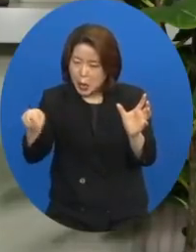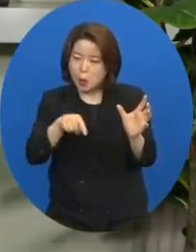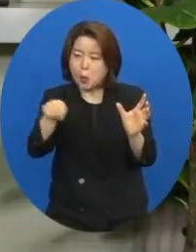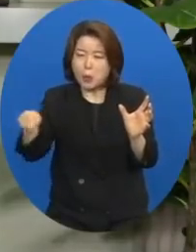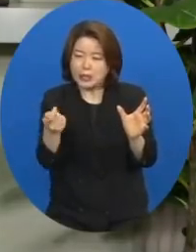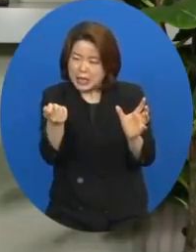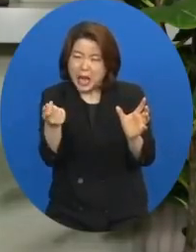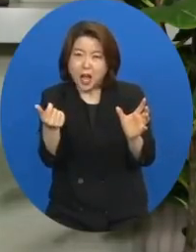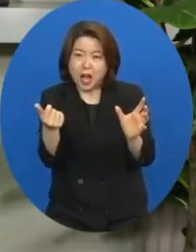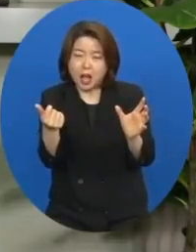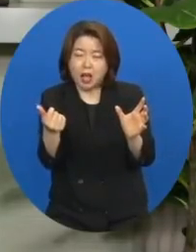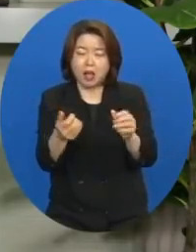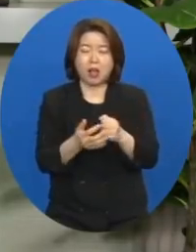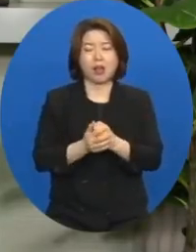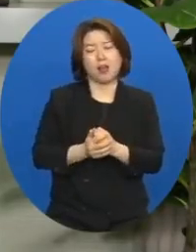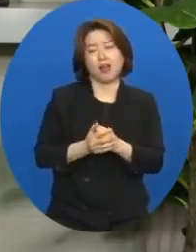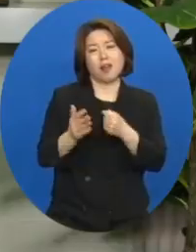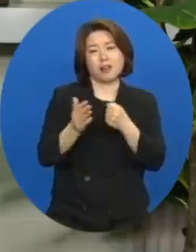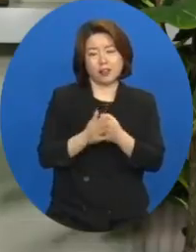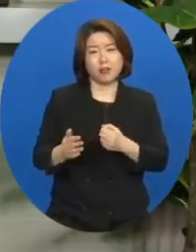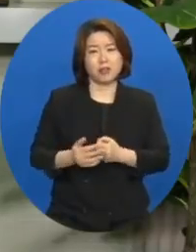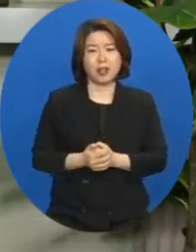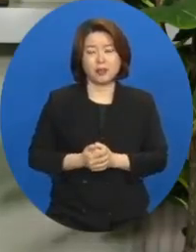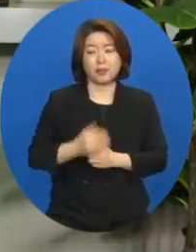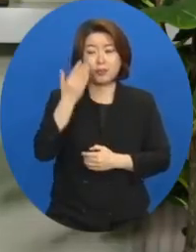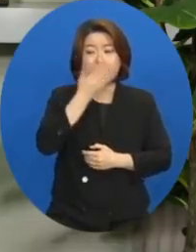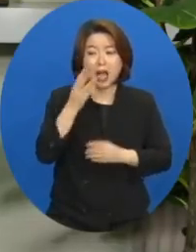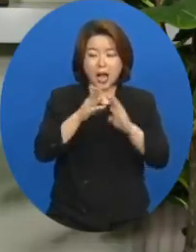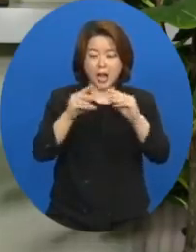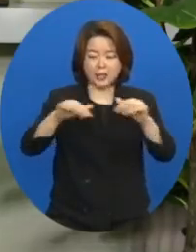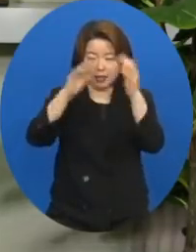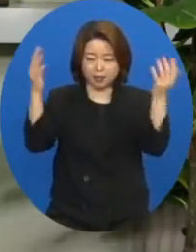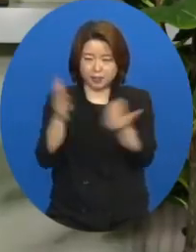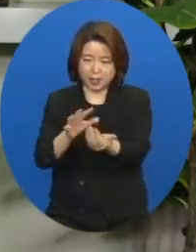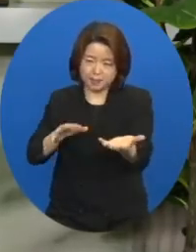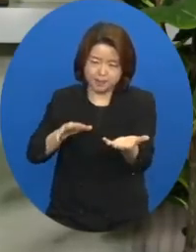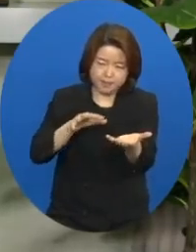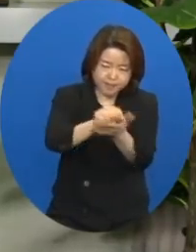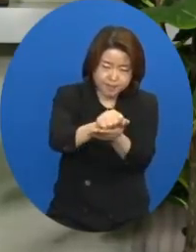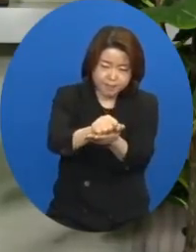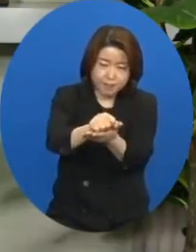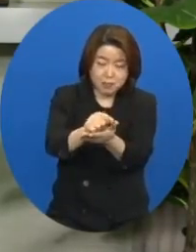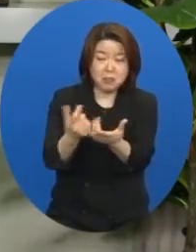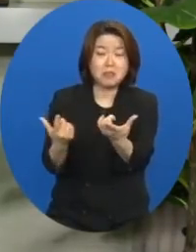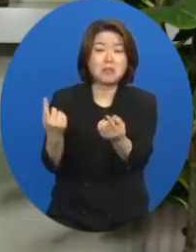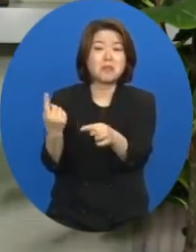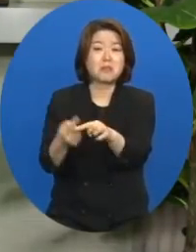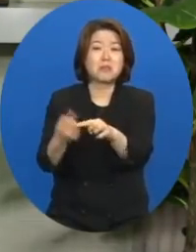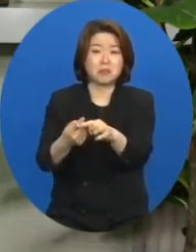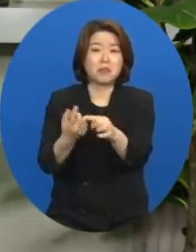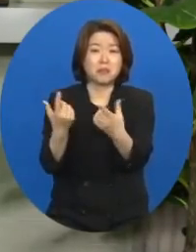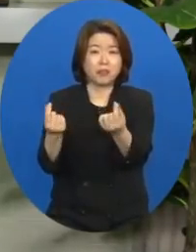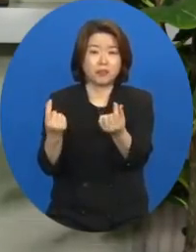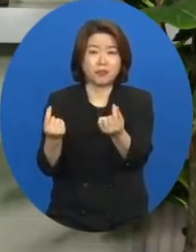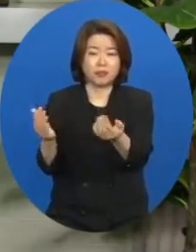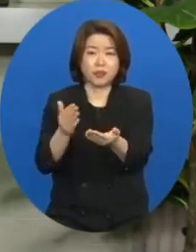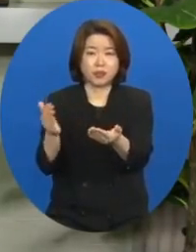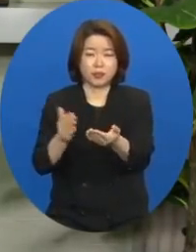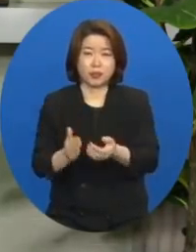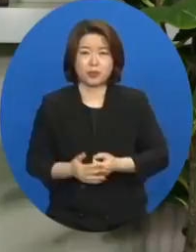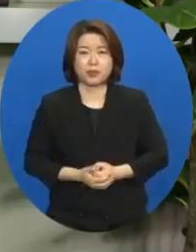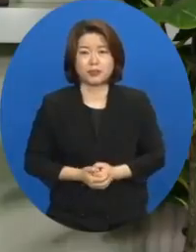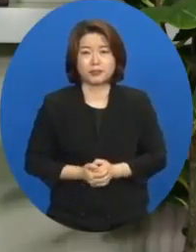그러니 사실 가난한 족속을 다 진멸했다고 해도 틀린 말은 아닌 정도이죠.